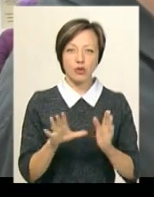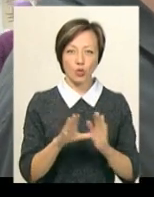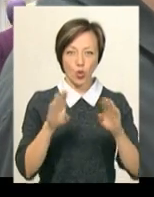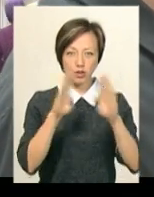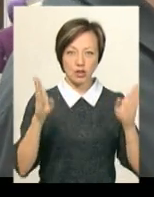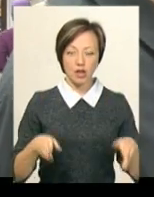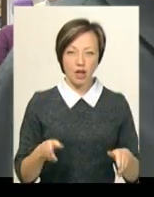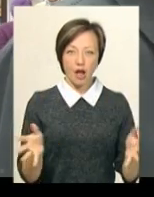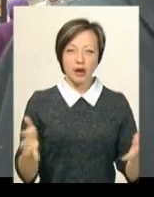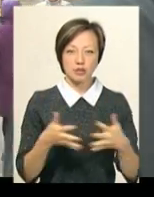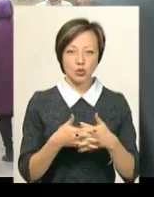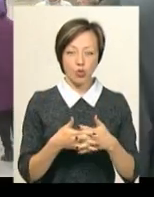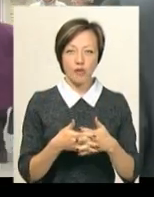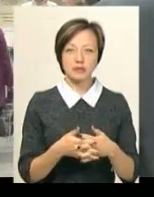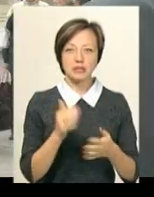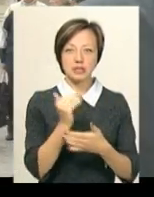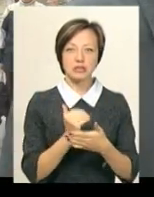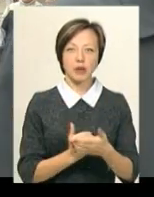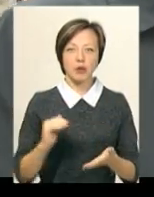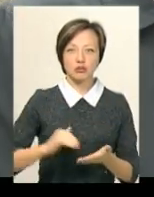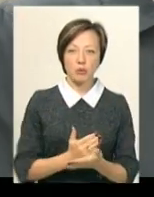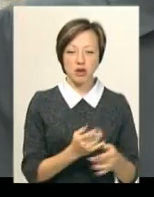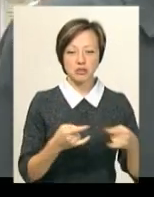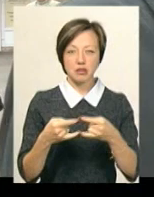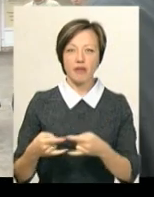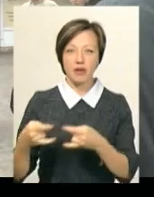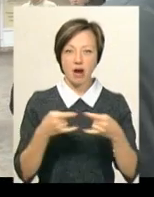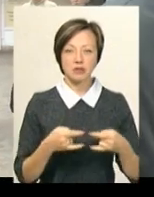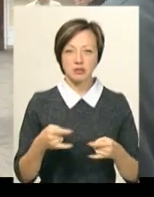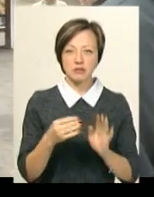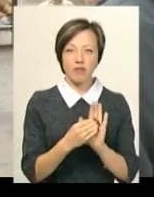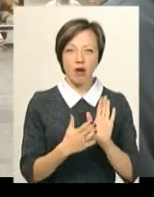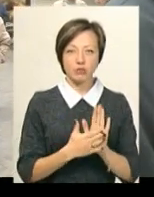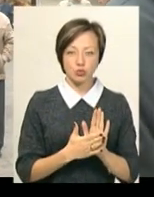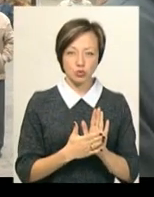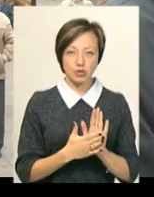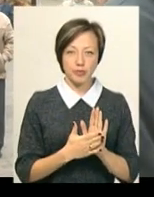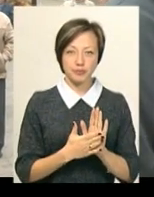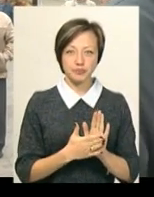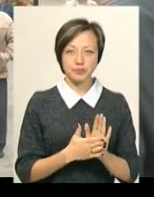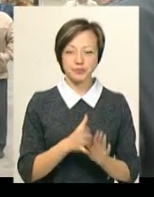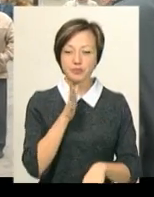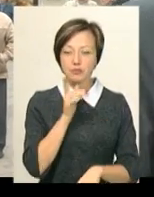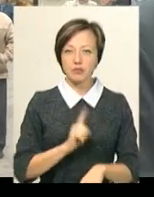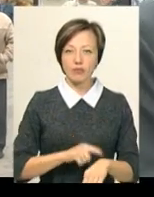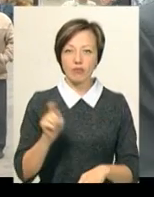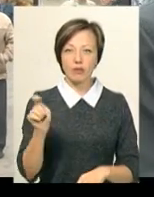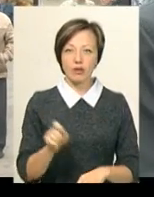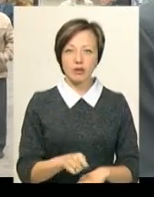який інтегрований в систему GPS-навігації, де вказується час прибуття